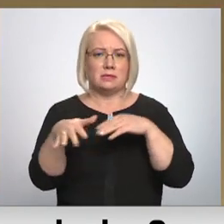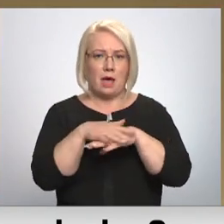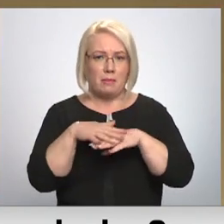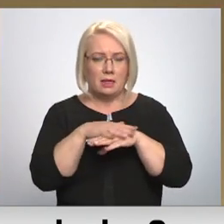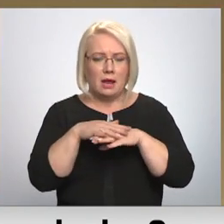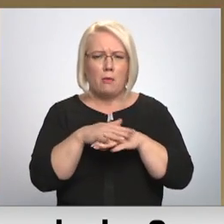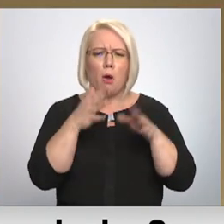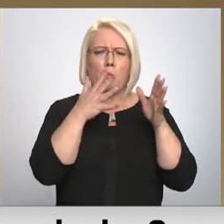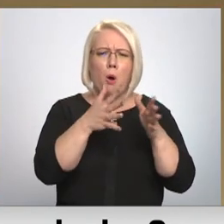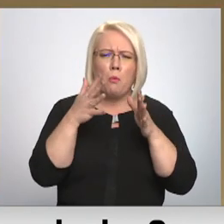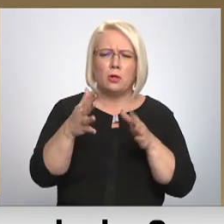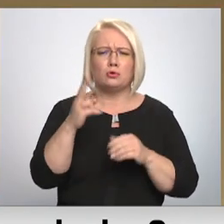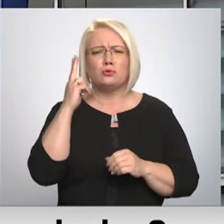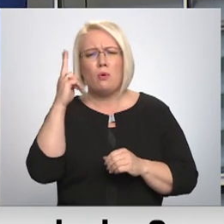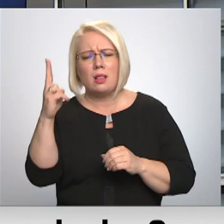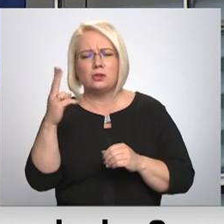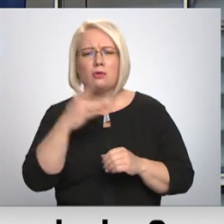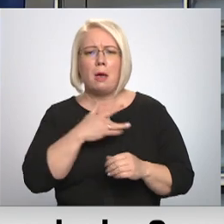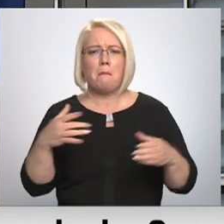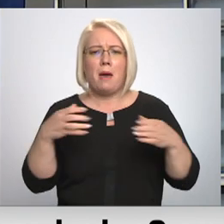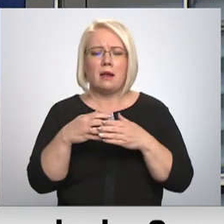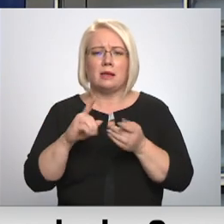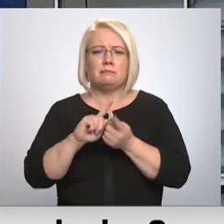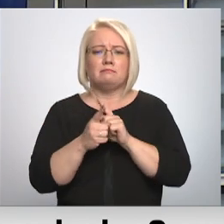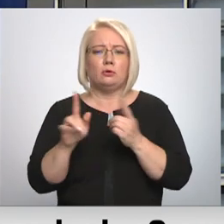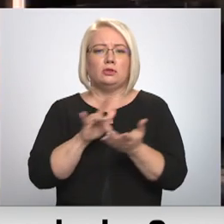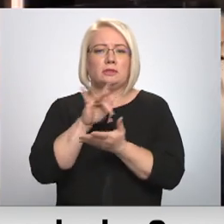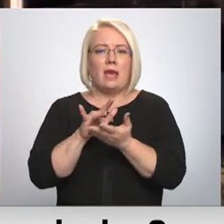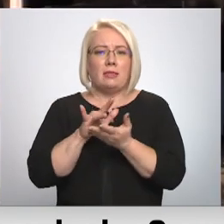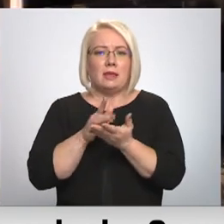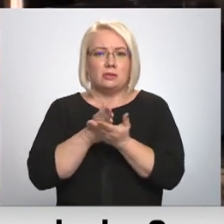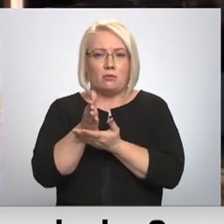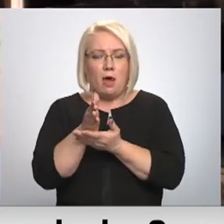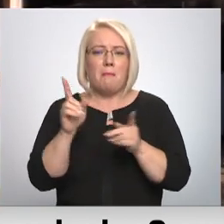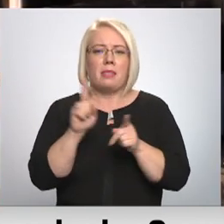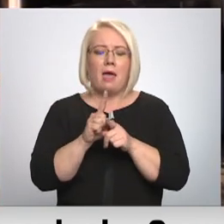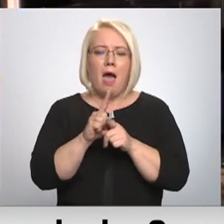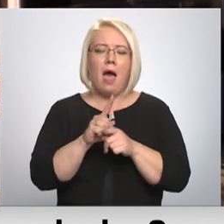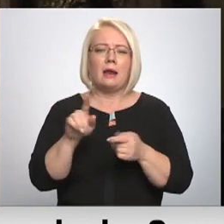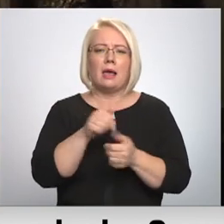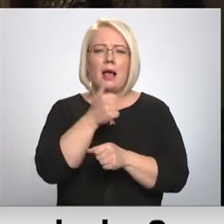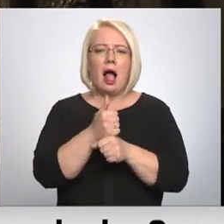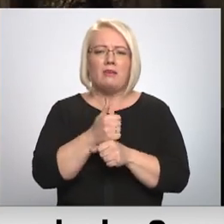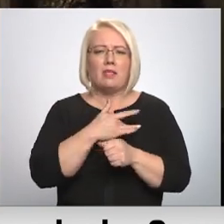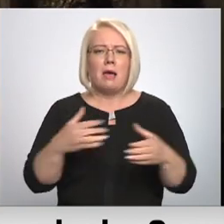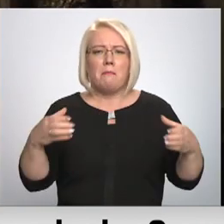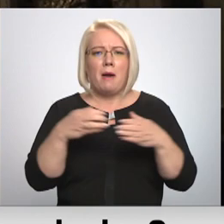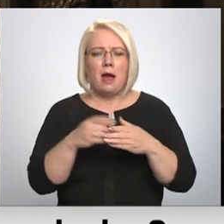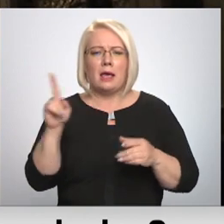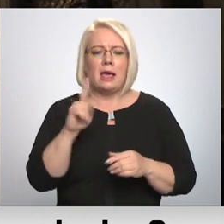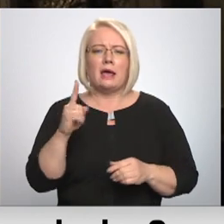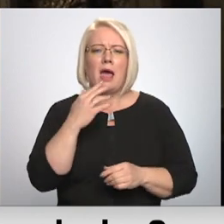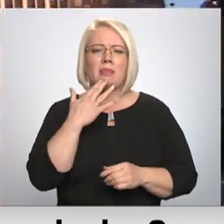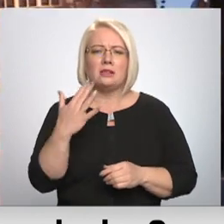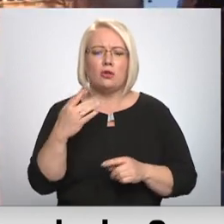Populistiskas un labējās pārnu partijas kļūst centriskākas, savukārt centriski spēkereizēm kļūst nacionalistiski un konservatīvi.